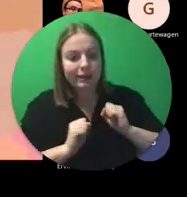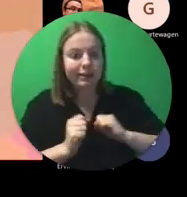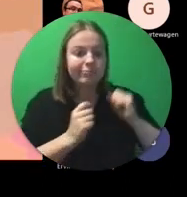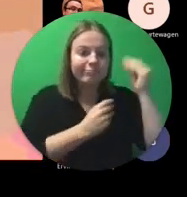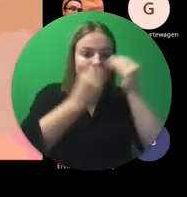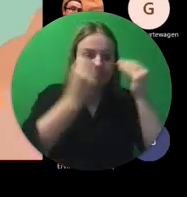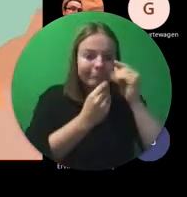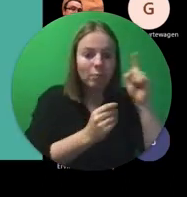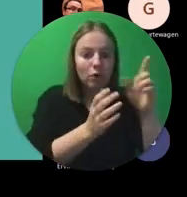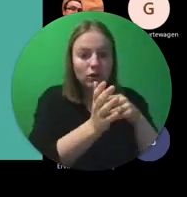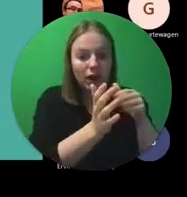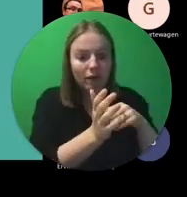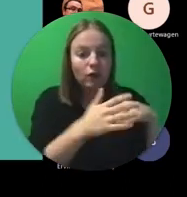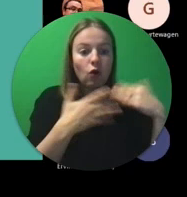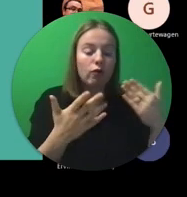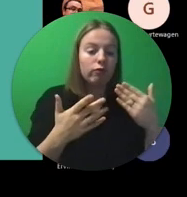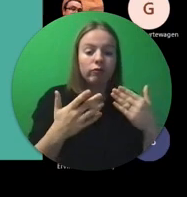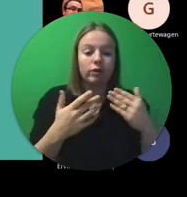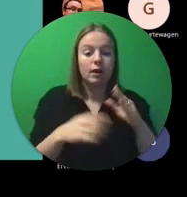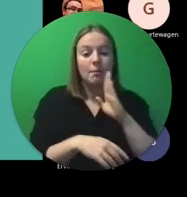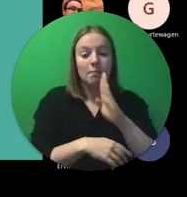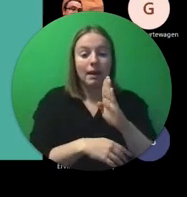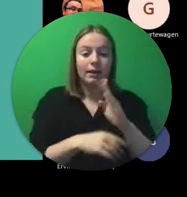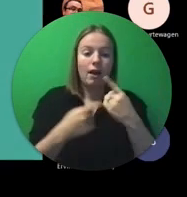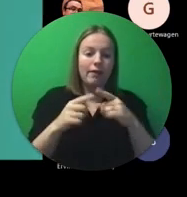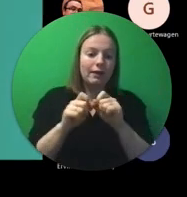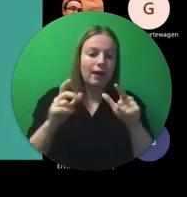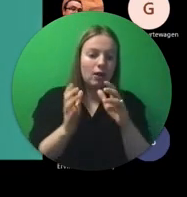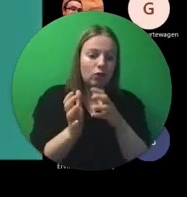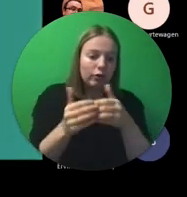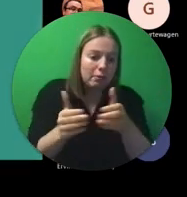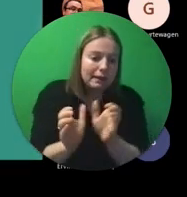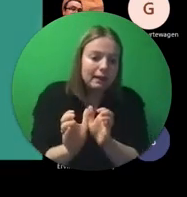buitenland of in een andere Belgische taalgemeenschap.